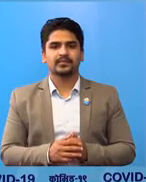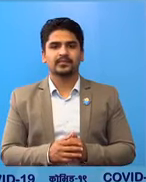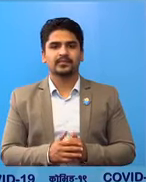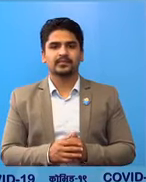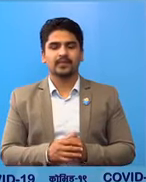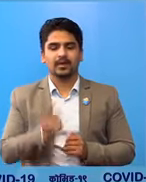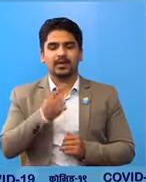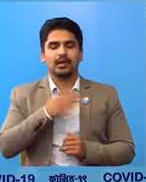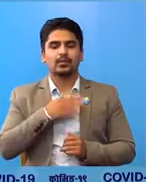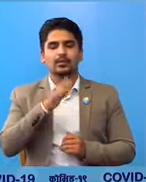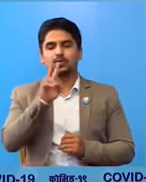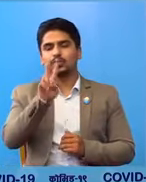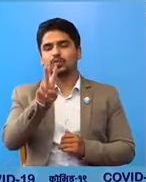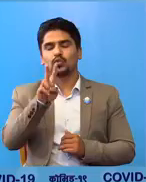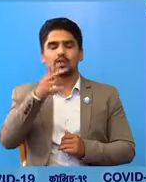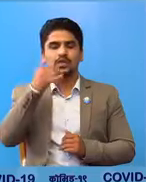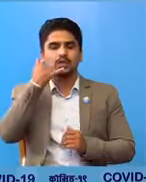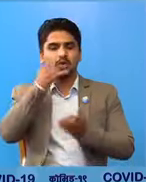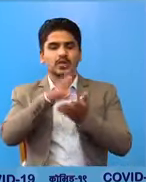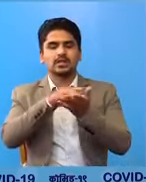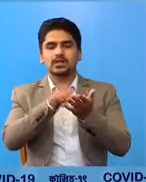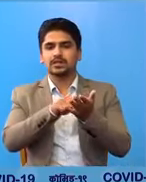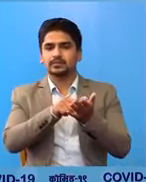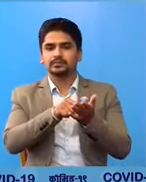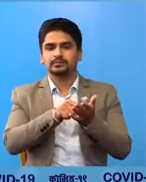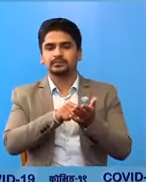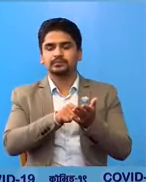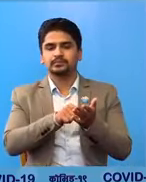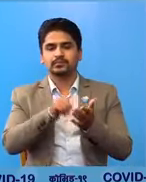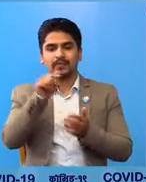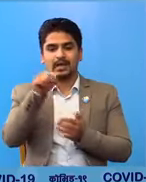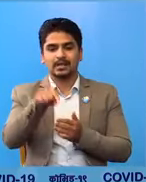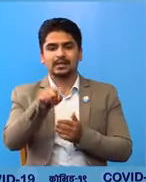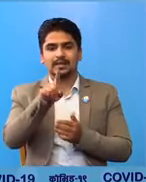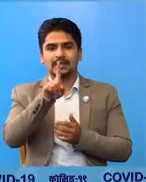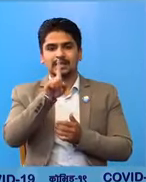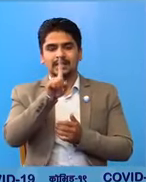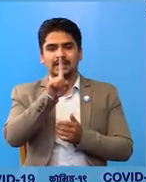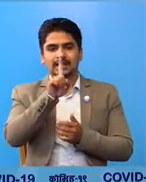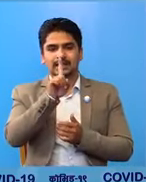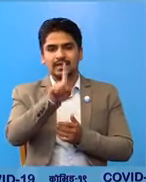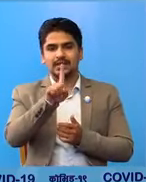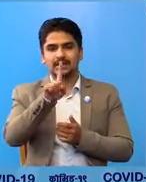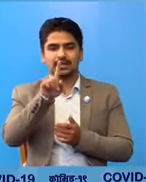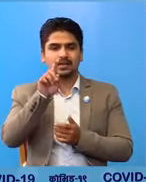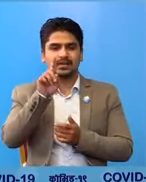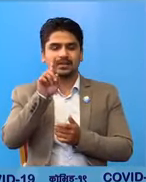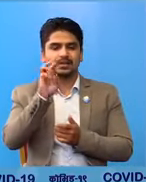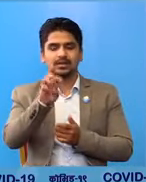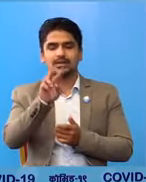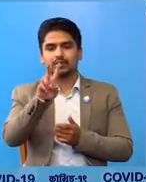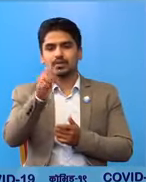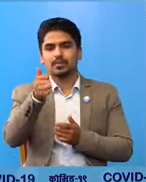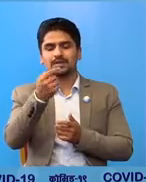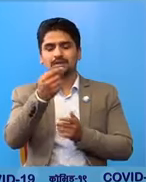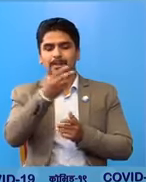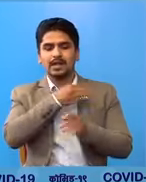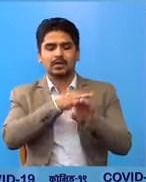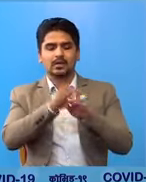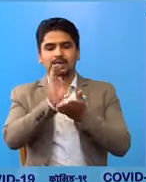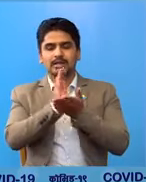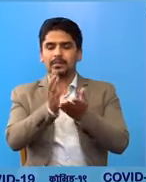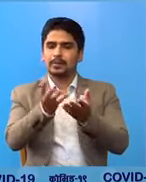हामरो दोई बटा कॉल सेंटर अरूछन आज 1026 बेक्ति ले सेवा प्राप्तगर्णवायको छा